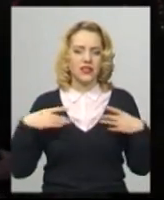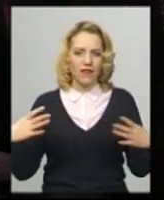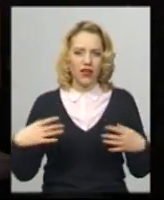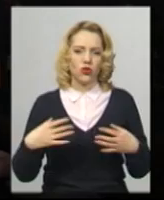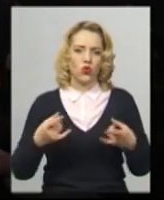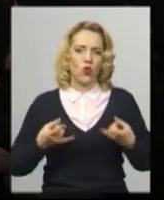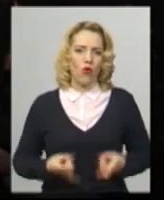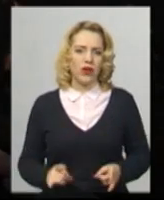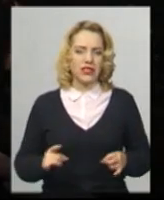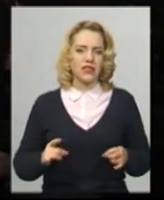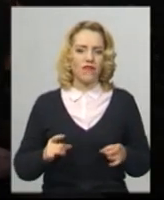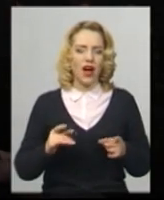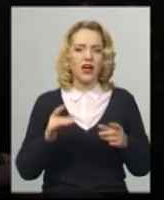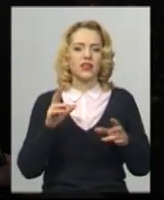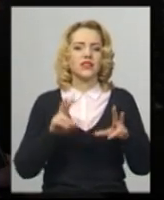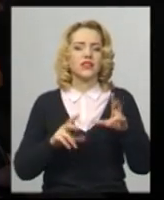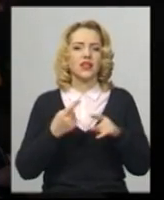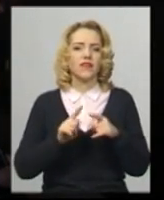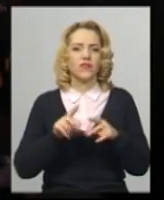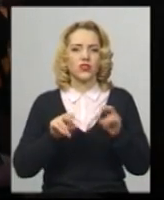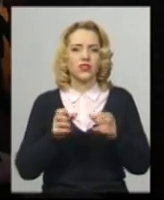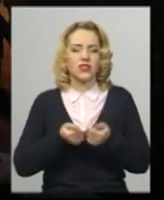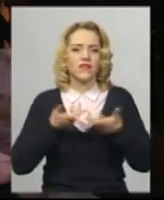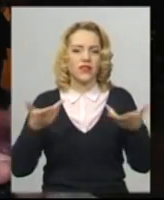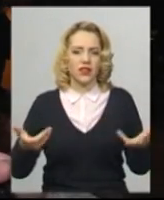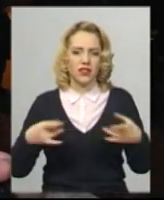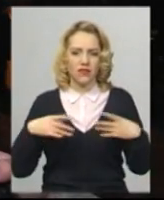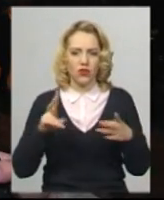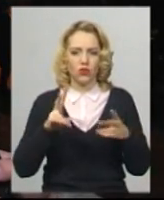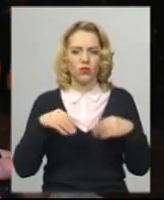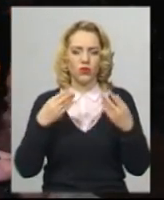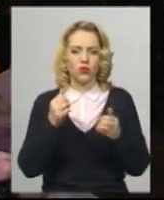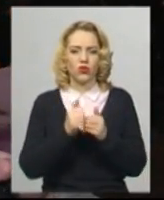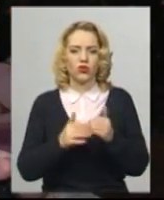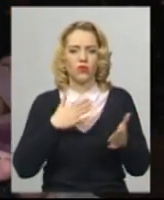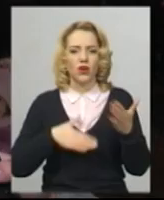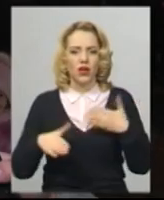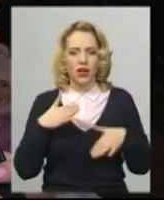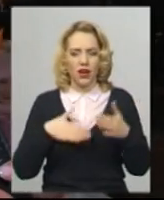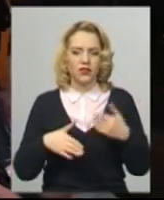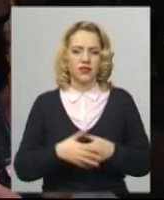світло свято, яке приносить кожному радість, кожному